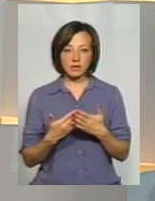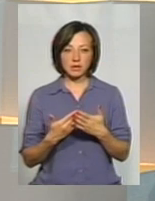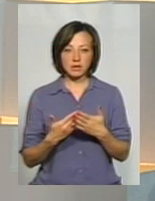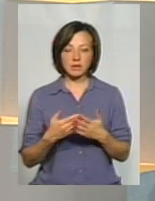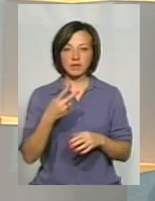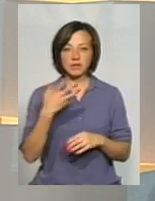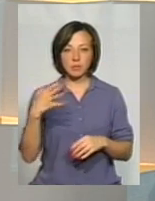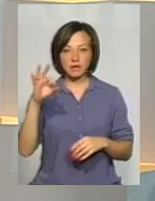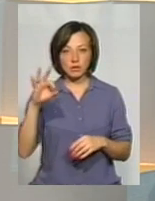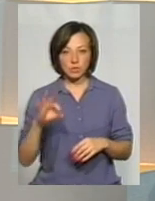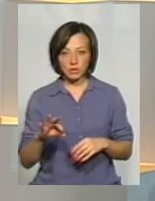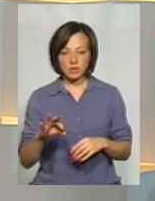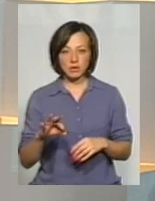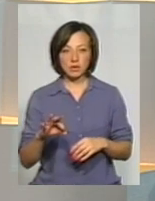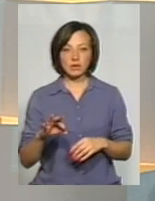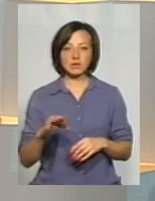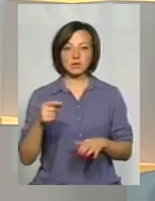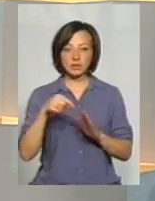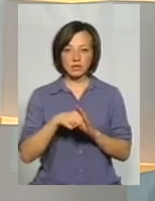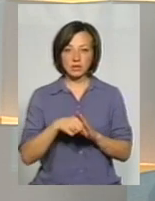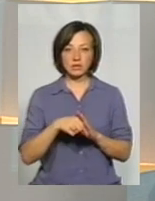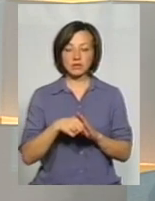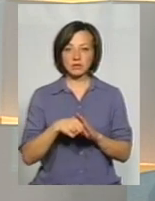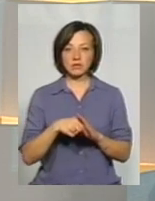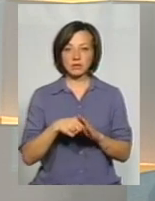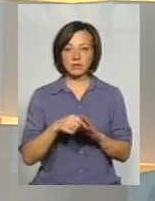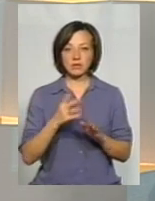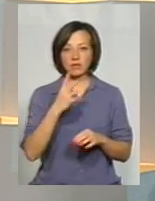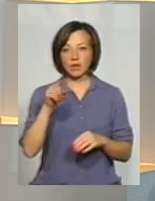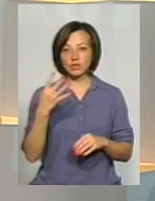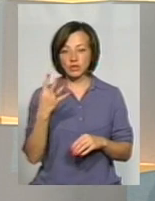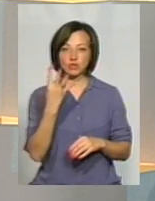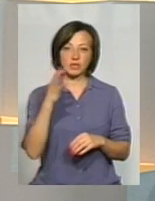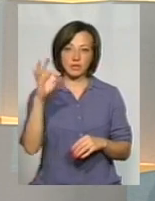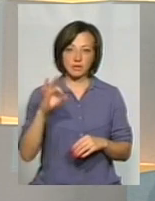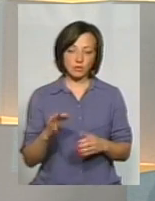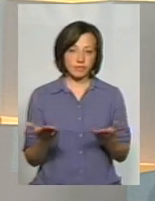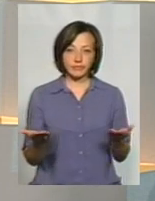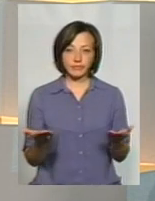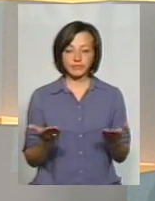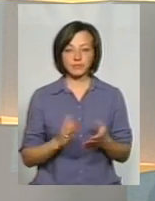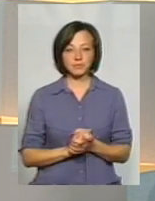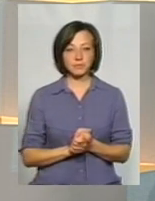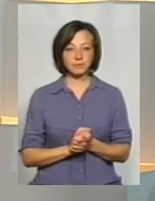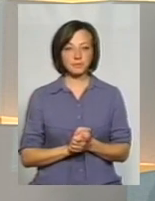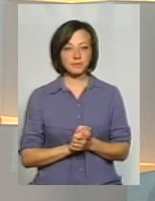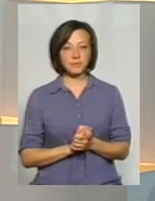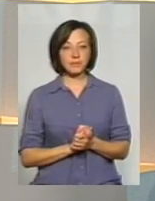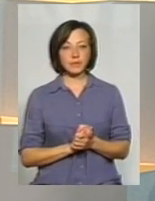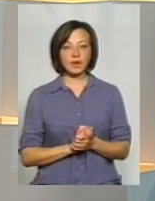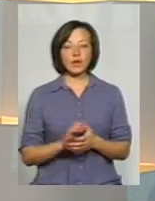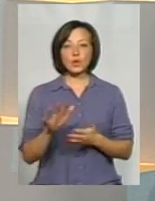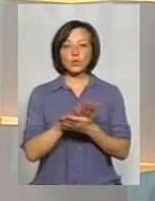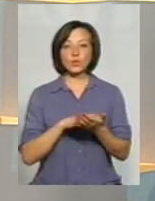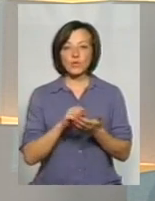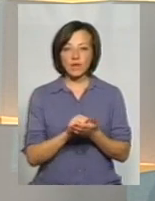25%, буде значені 2-4, буде 4%. Тобто тих руйнувань,